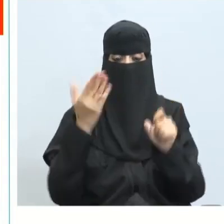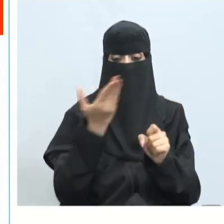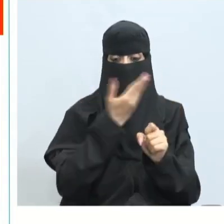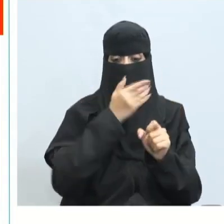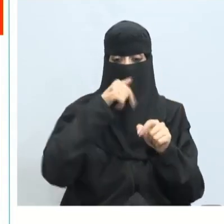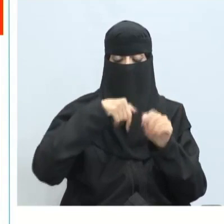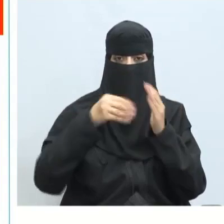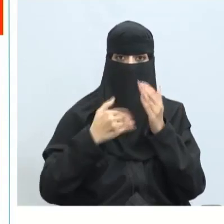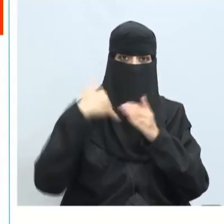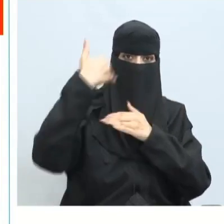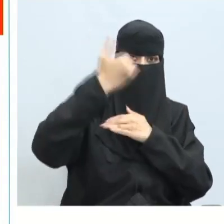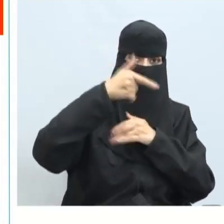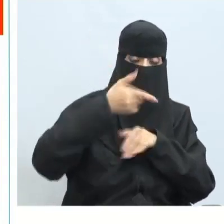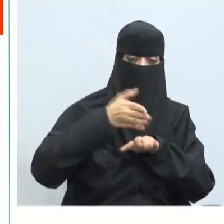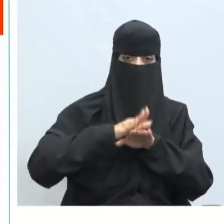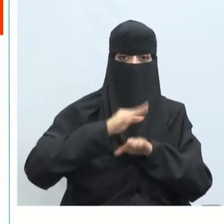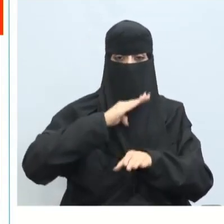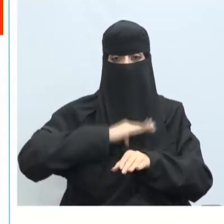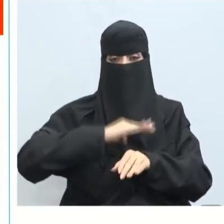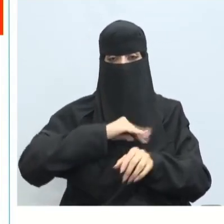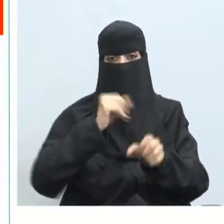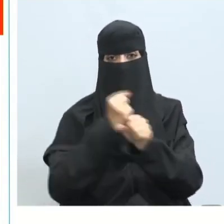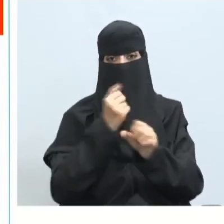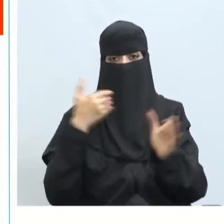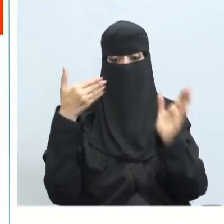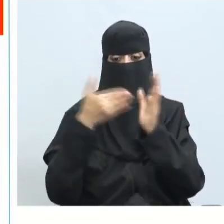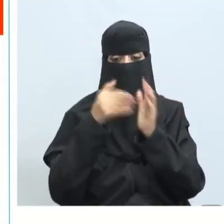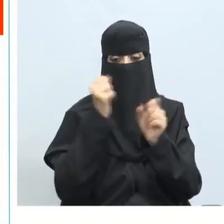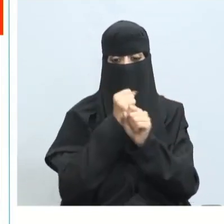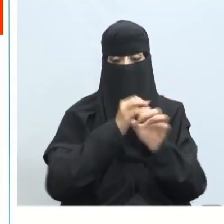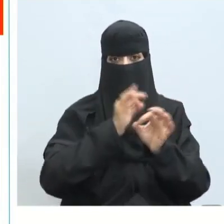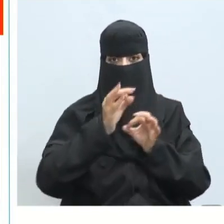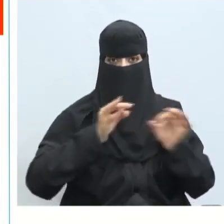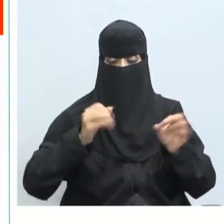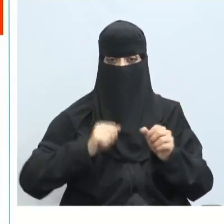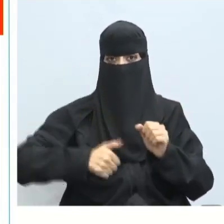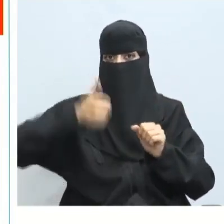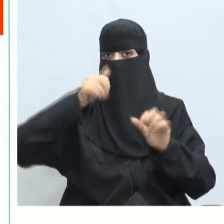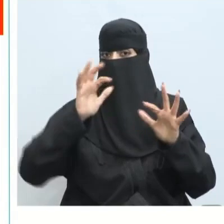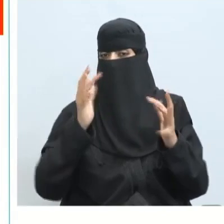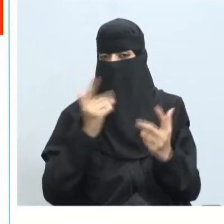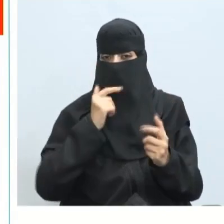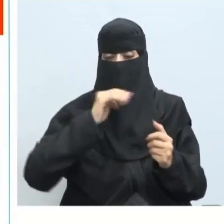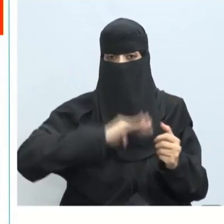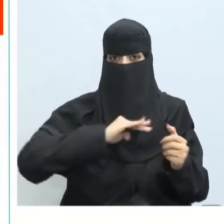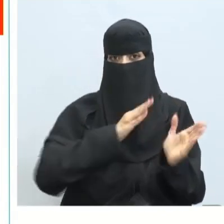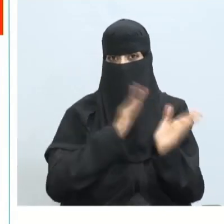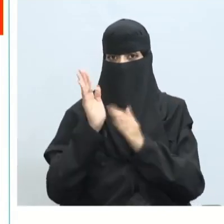الأثار المترتبة على ضغوط العمل وأخيرا سنطبق استراتيجية التغلب على ضغوط العمل